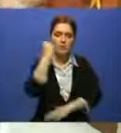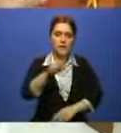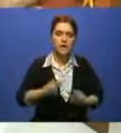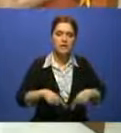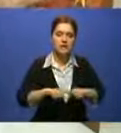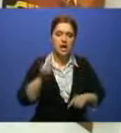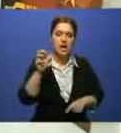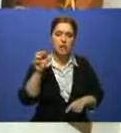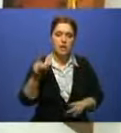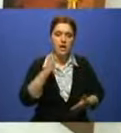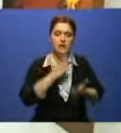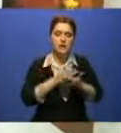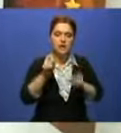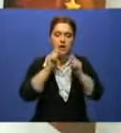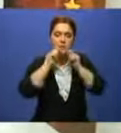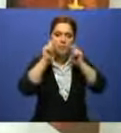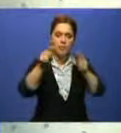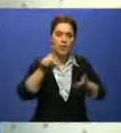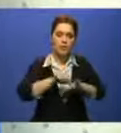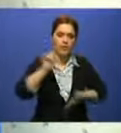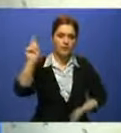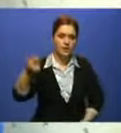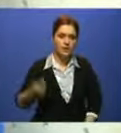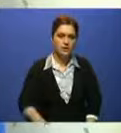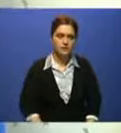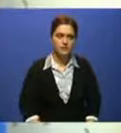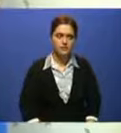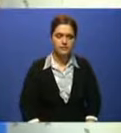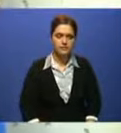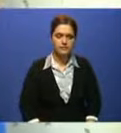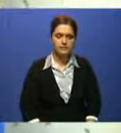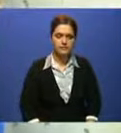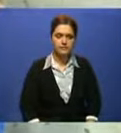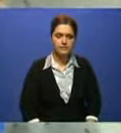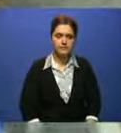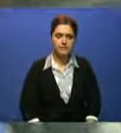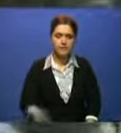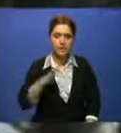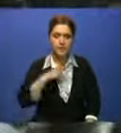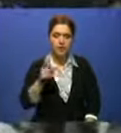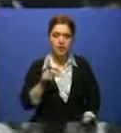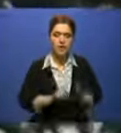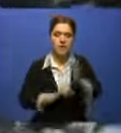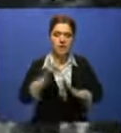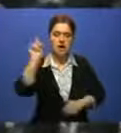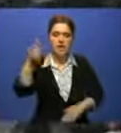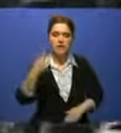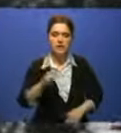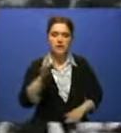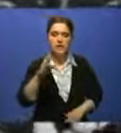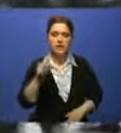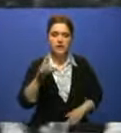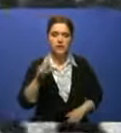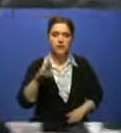Хабар по всей стране преподносит подарки фронтовикам. Спасибо за победу! Боевое крещение юного тракториста Петра Морозова из Ставрополя